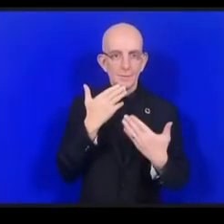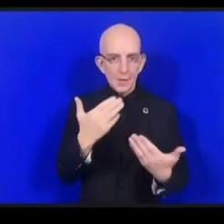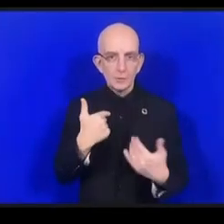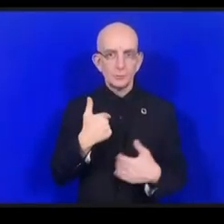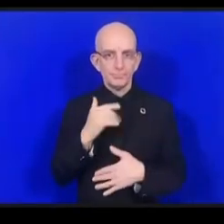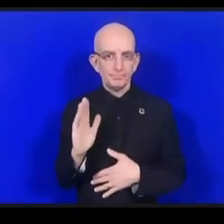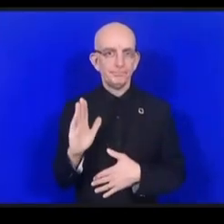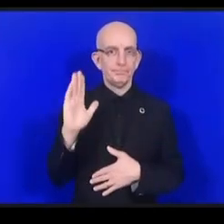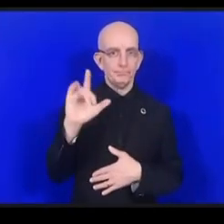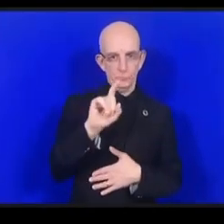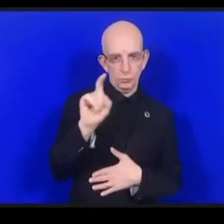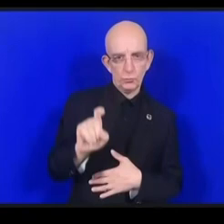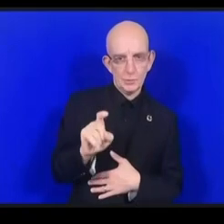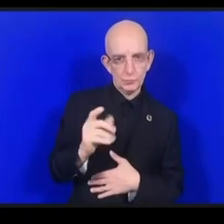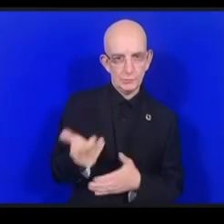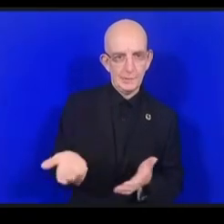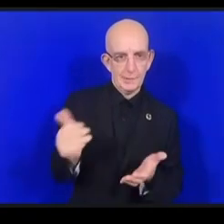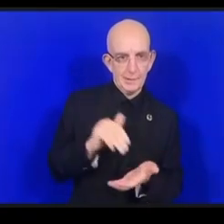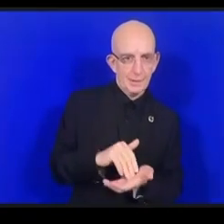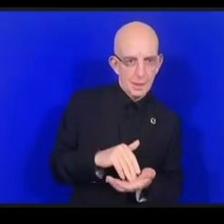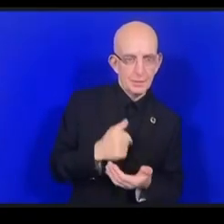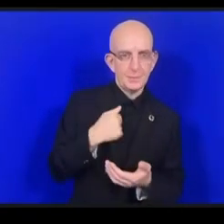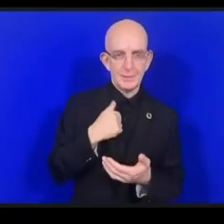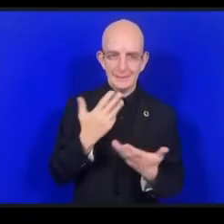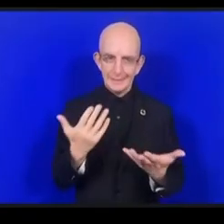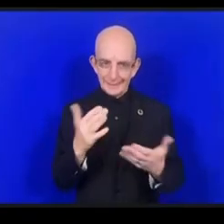نحن لدينا